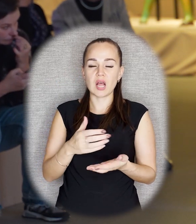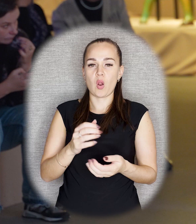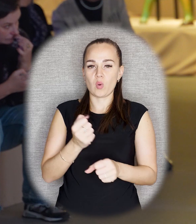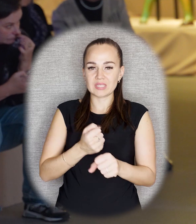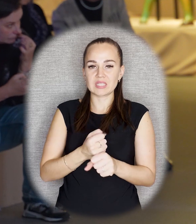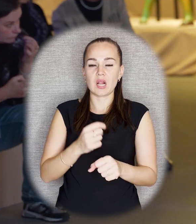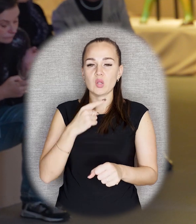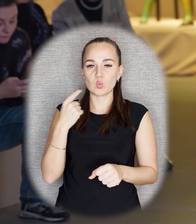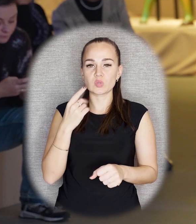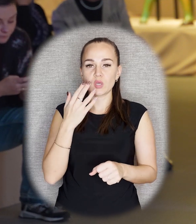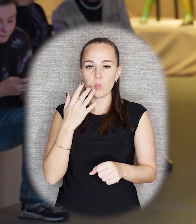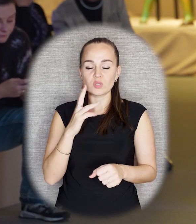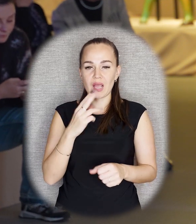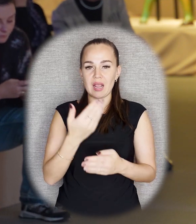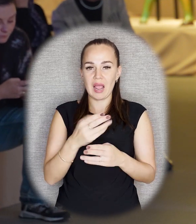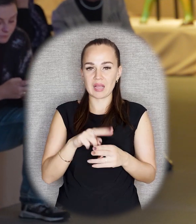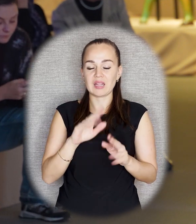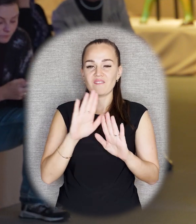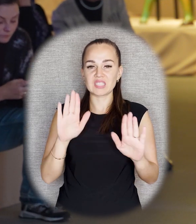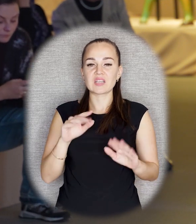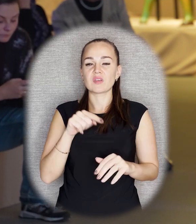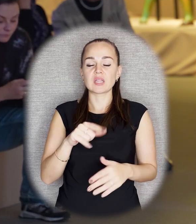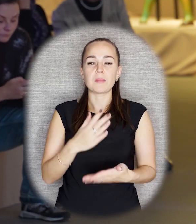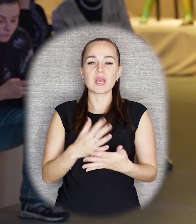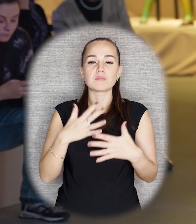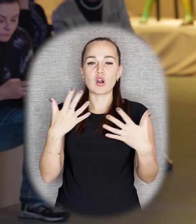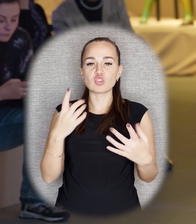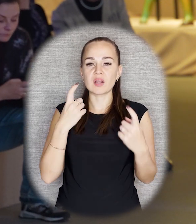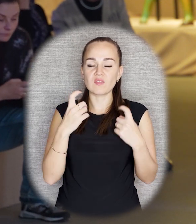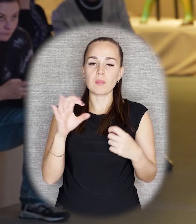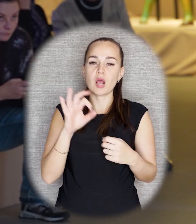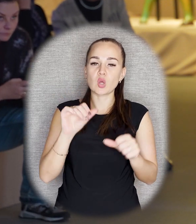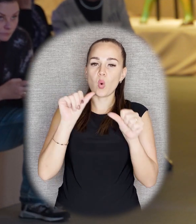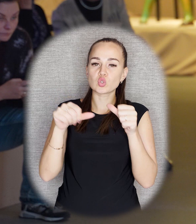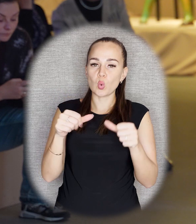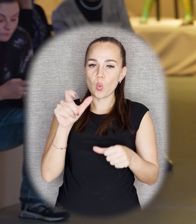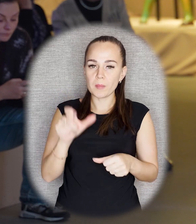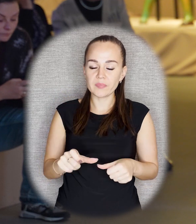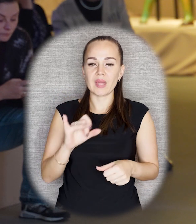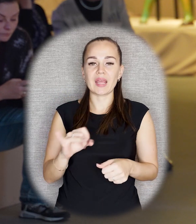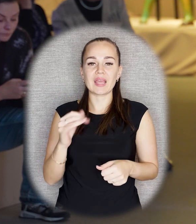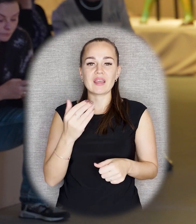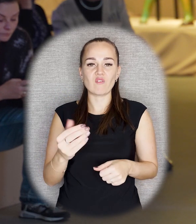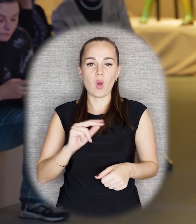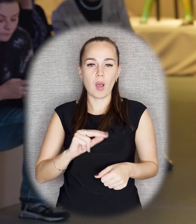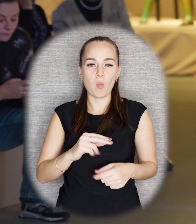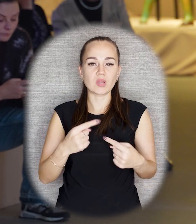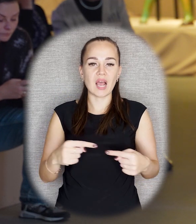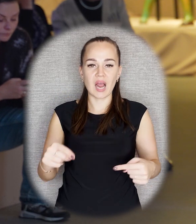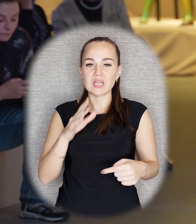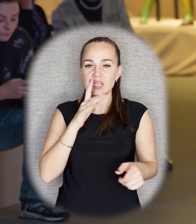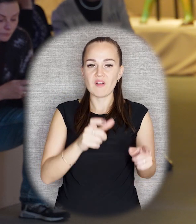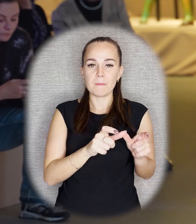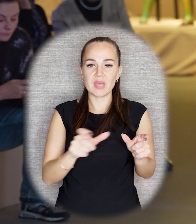Вообще, замечательный каталог был выпущен Русским музеем к этой выставке, где есть подробная информация и о скульпторе, и о его